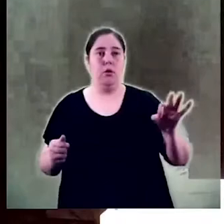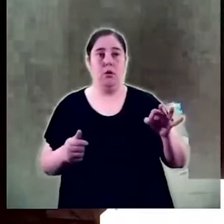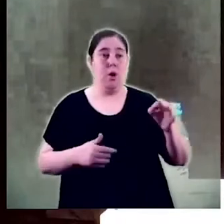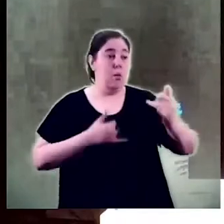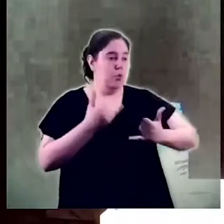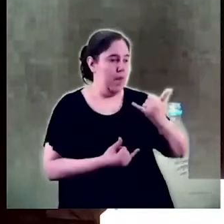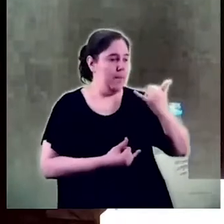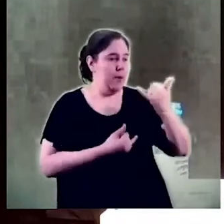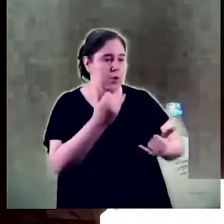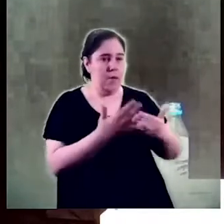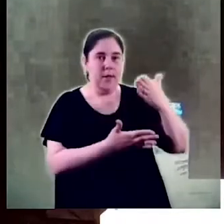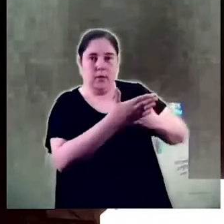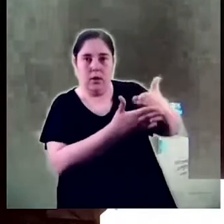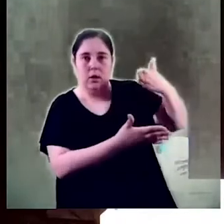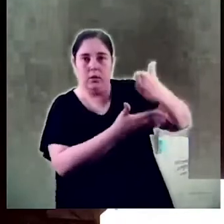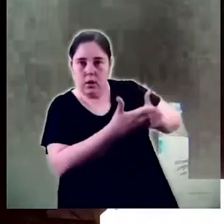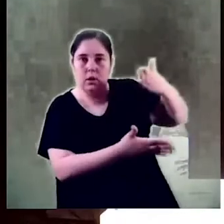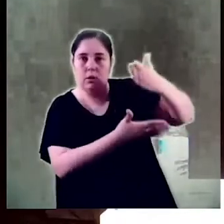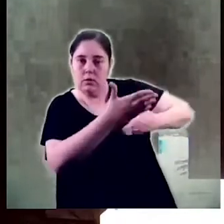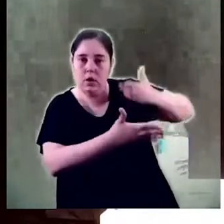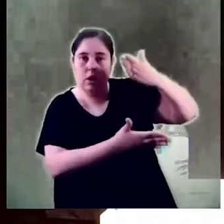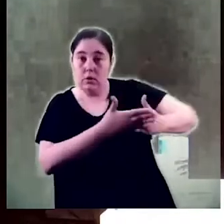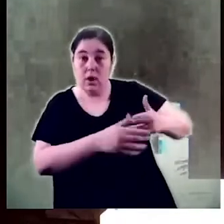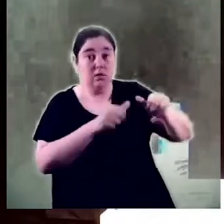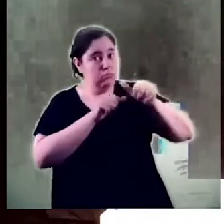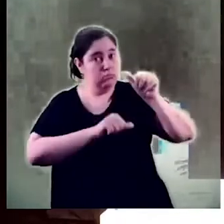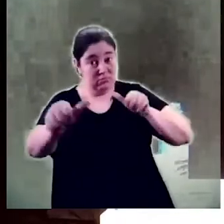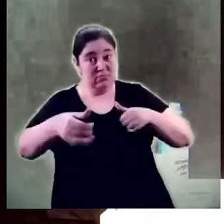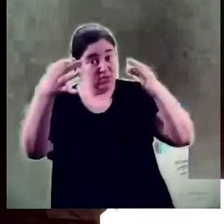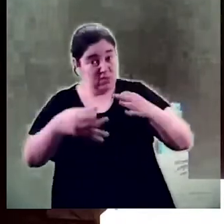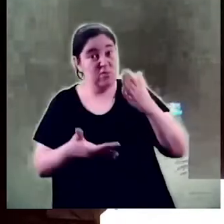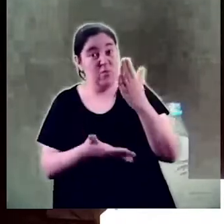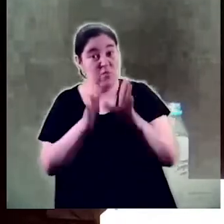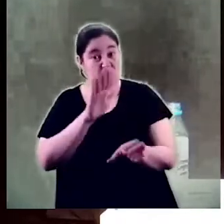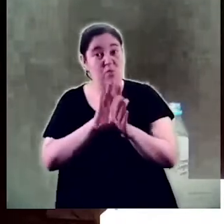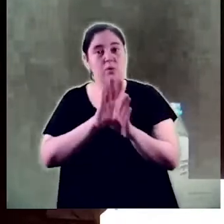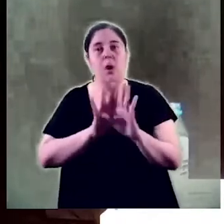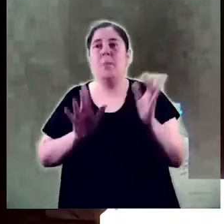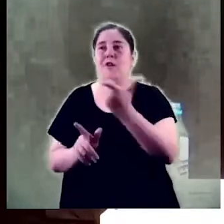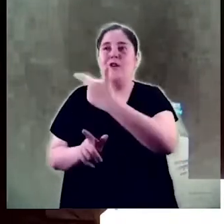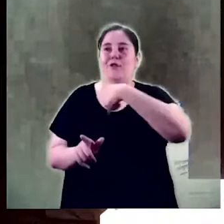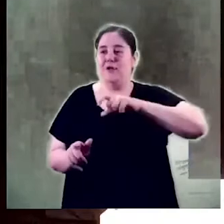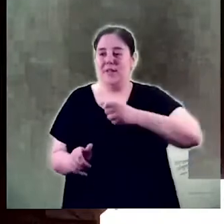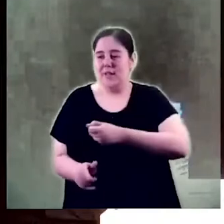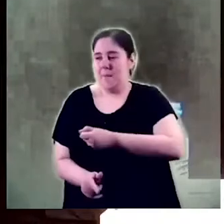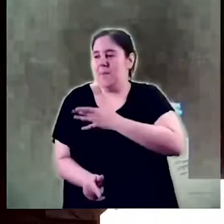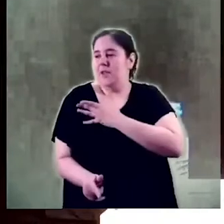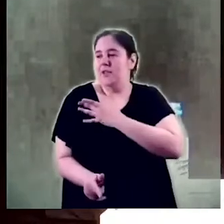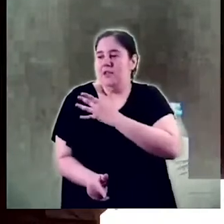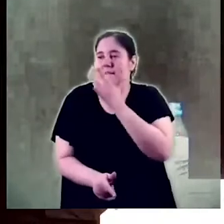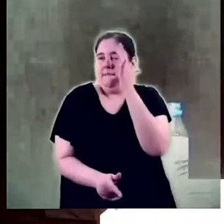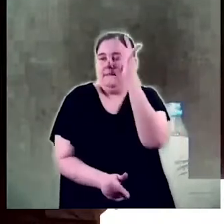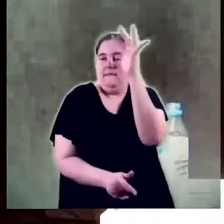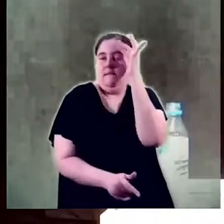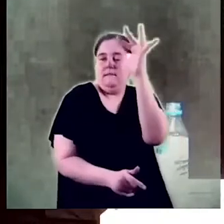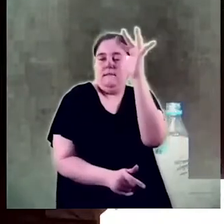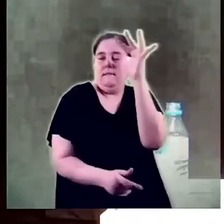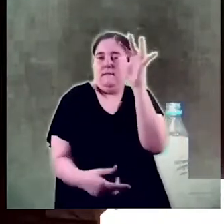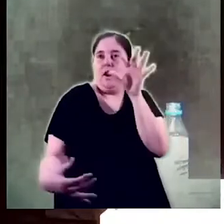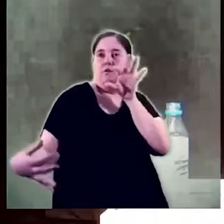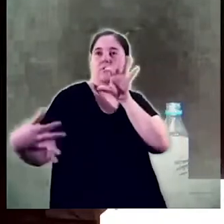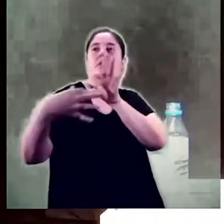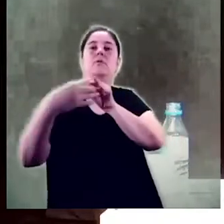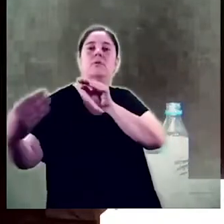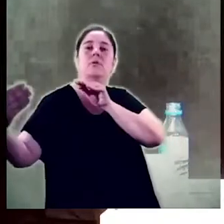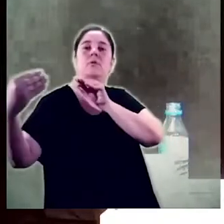rodes n'hem tingut uns quants i probablement n'arribaran més tanmateix compartim el desig i una passió que lluny d